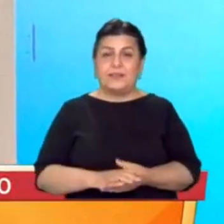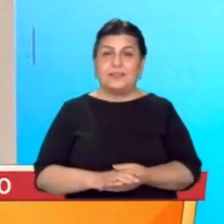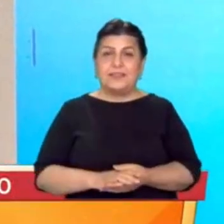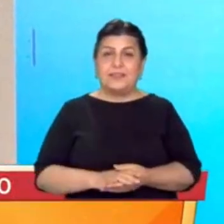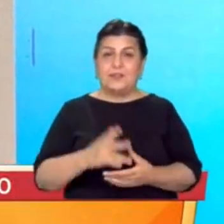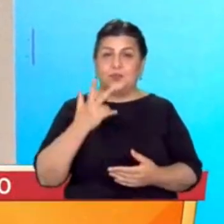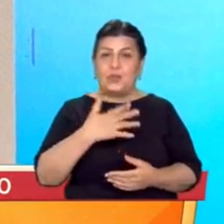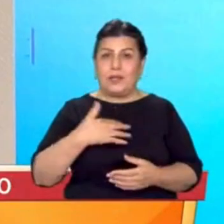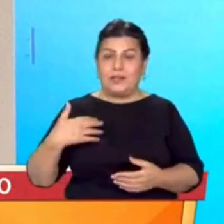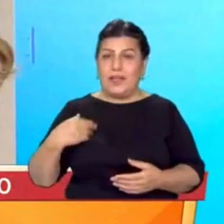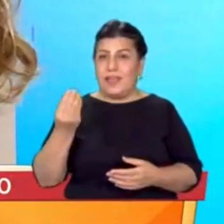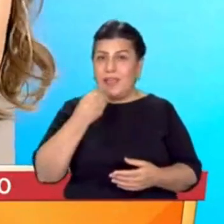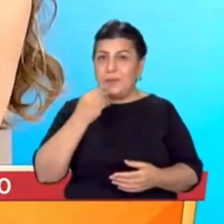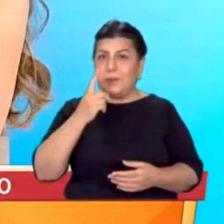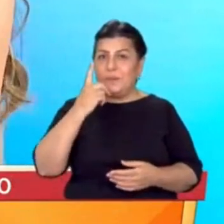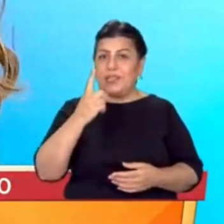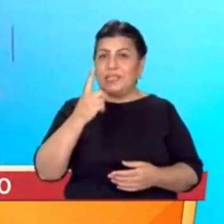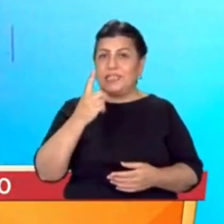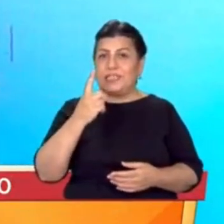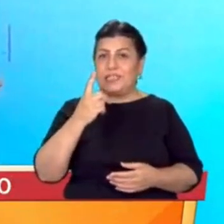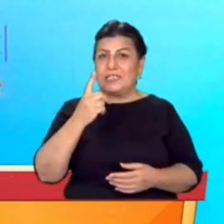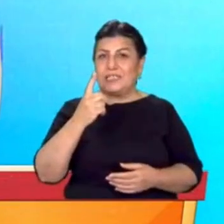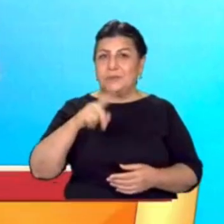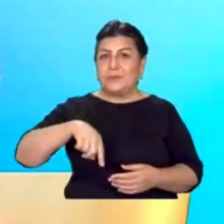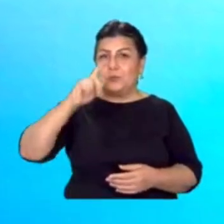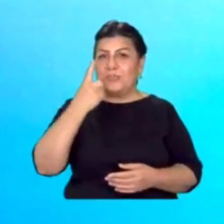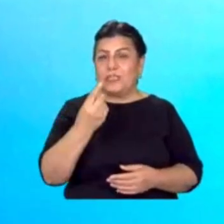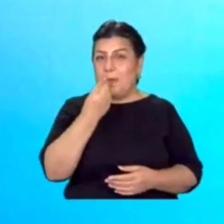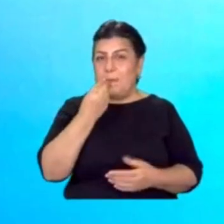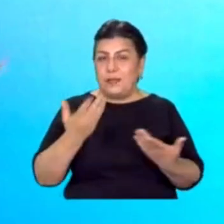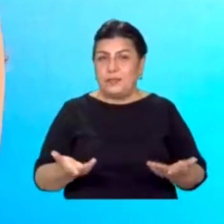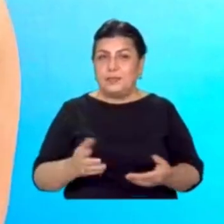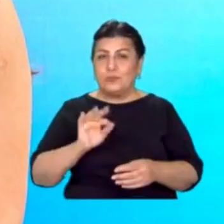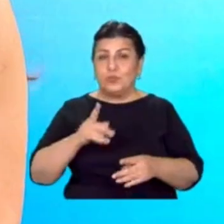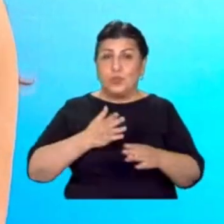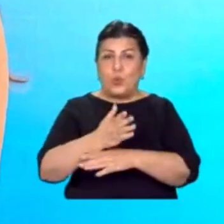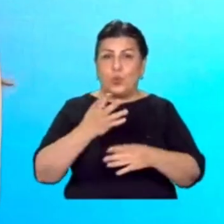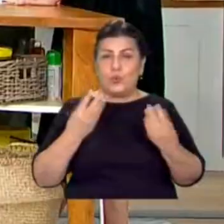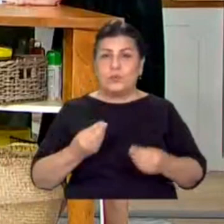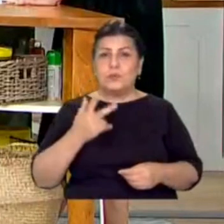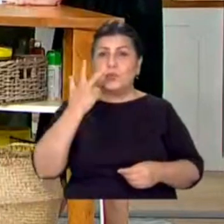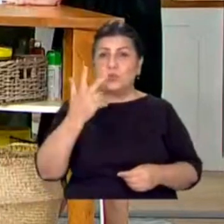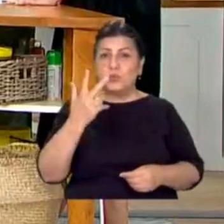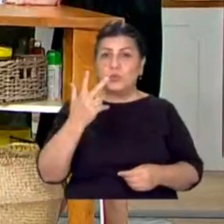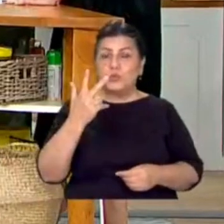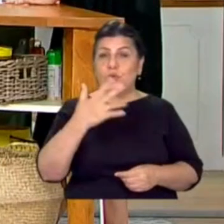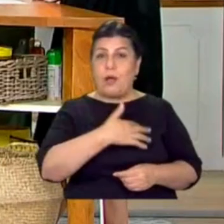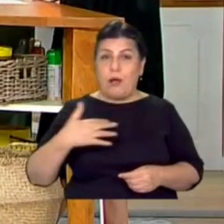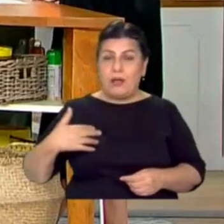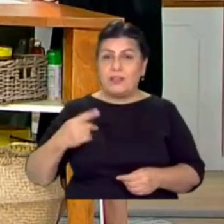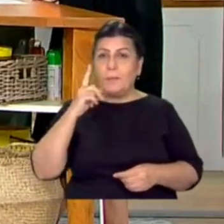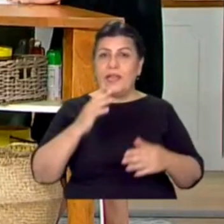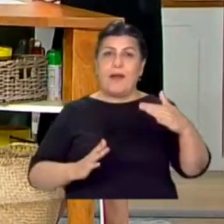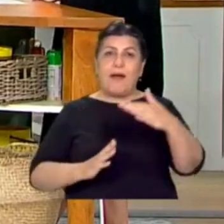3 ana ün, 1 ara ün yaptım bu arada. Kişiye göre tabii ki değişir ama en optimum bu olacağız. 3 ana, 1 ara. Evet, öyle